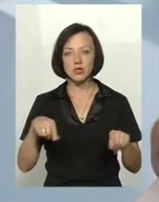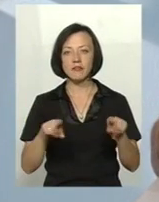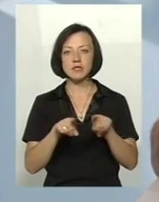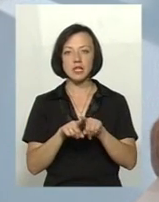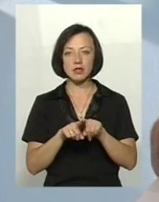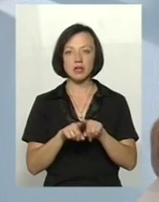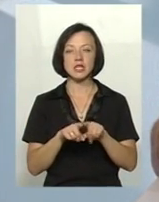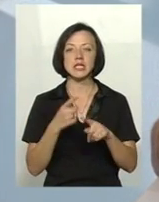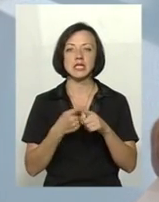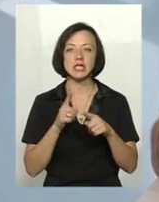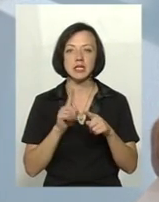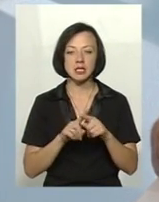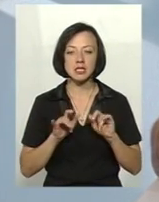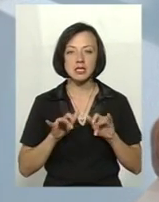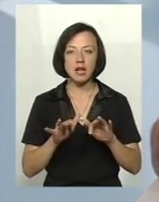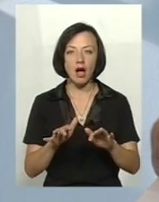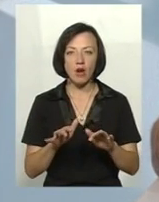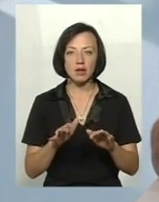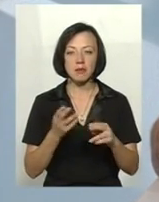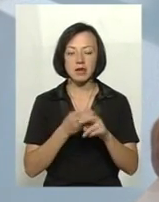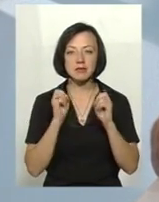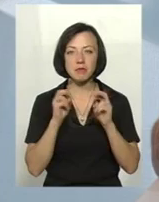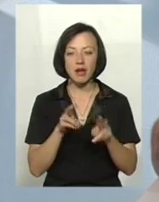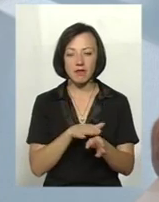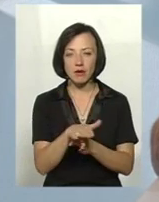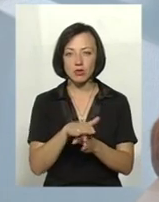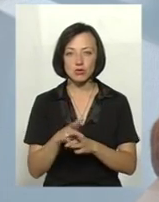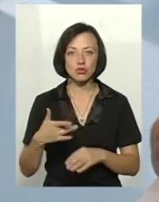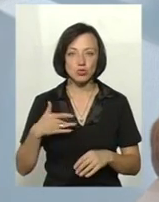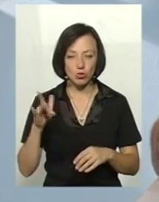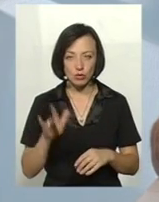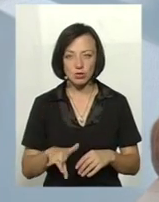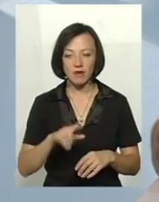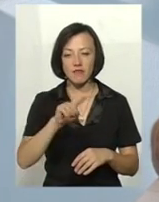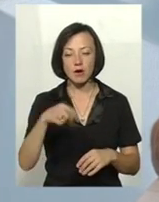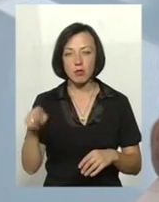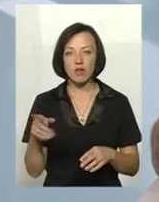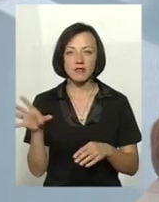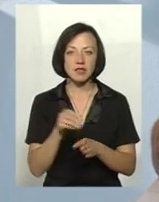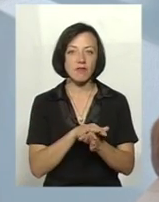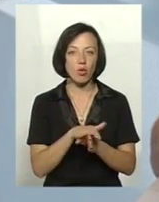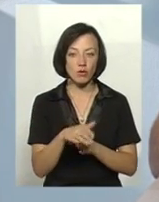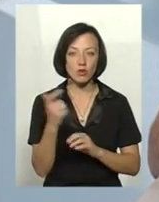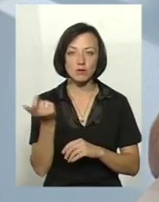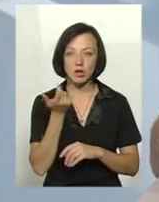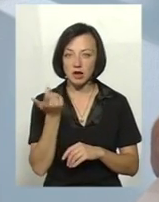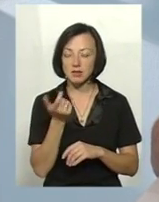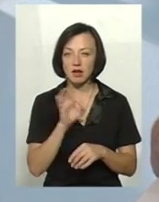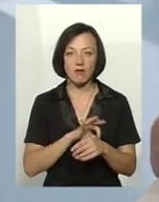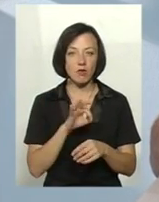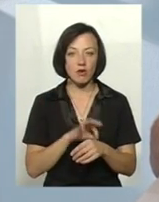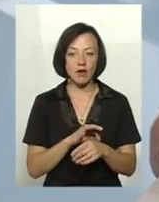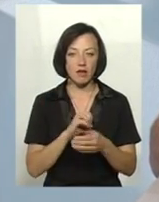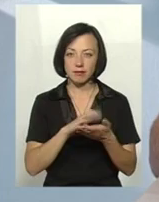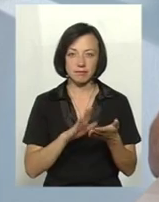цих заходів біобезпеки дуже дотримуються жорстко, вимоги ці всі виконують, то в господарствах там захворювання